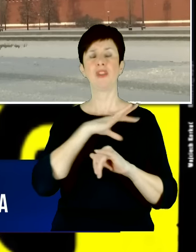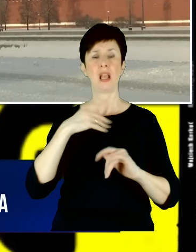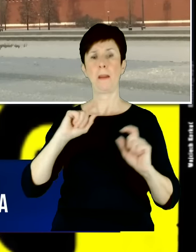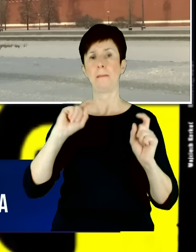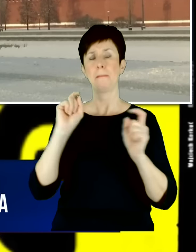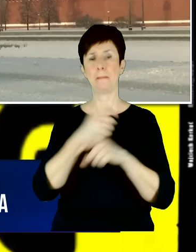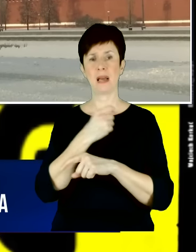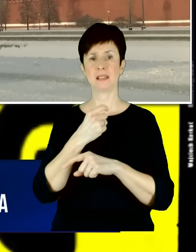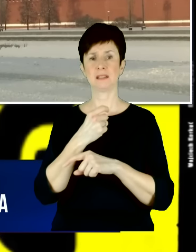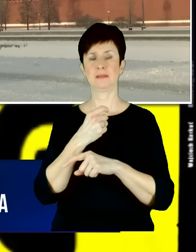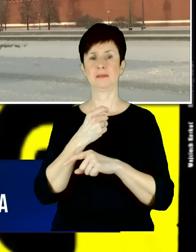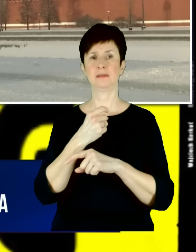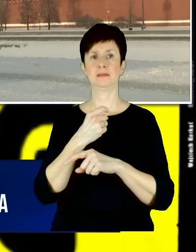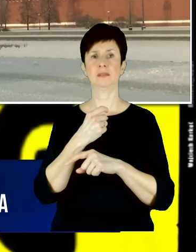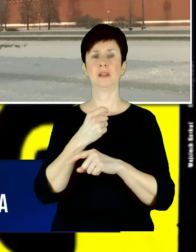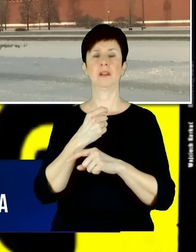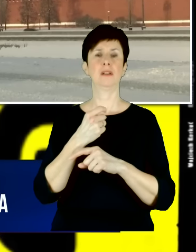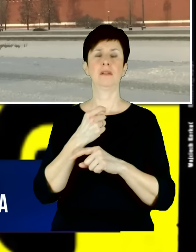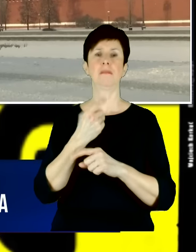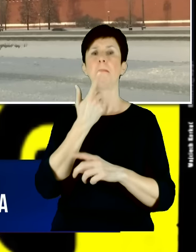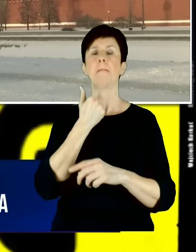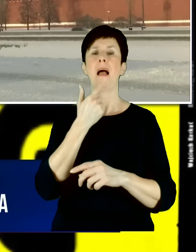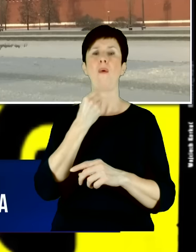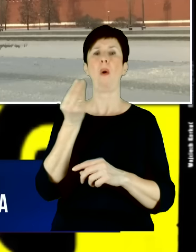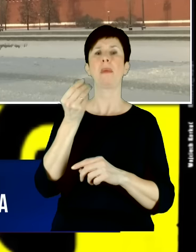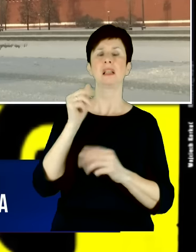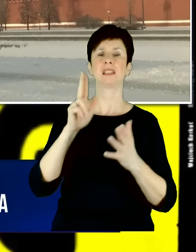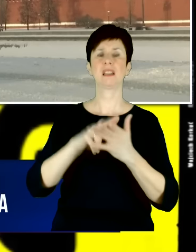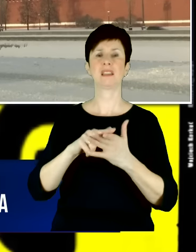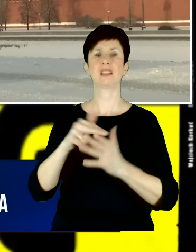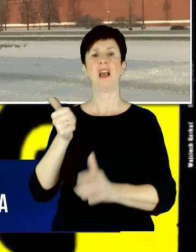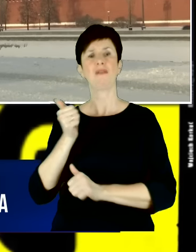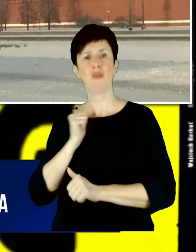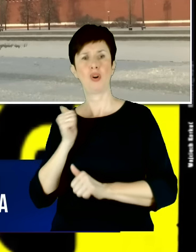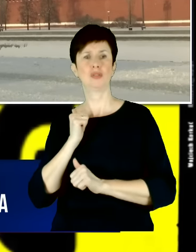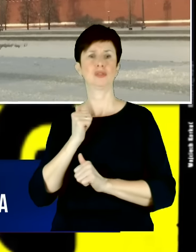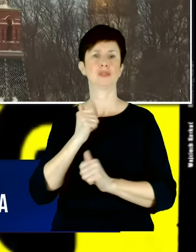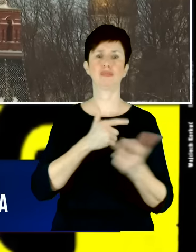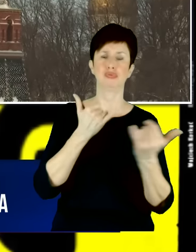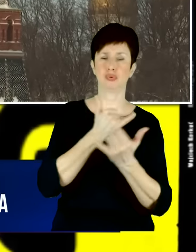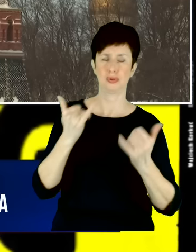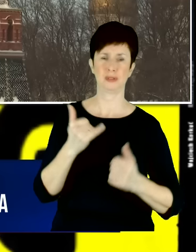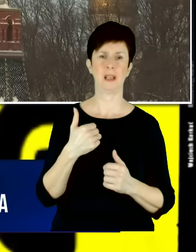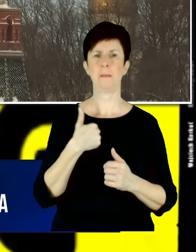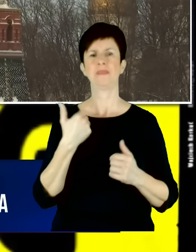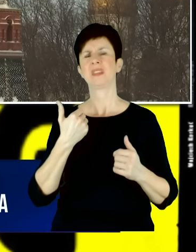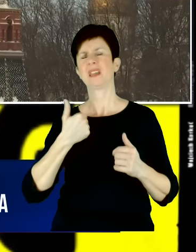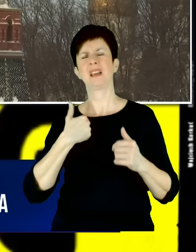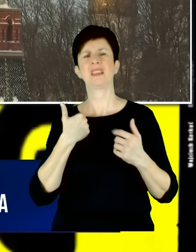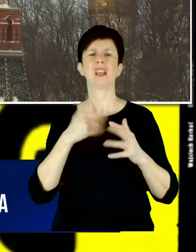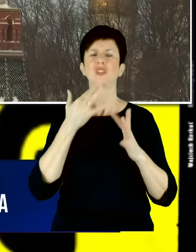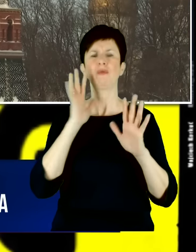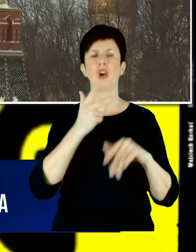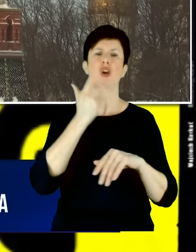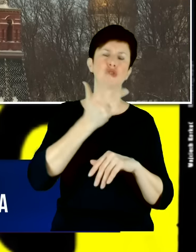rozbrajało przez lata. W tej chwili nie chcę szafować, czy to 3 lata, czy 5 lat, bo to różne wypadają. Tak, różne się pojawiają